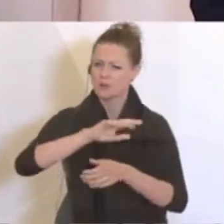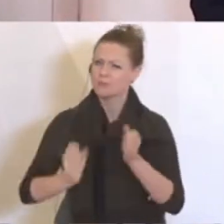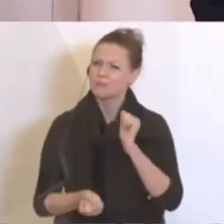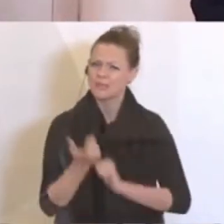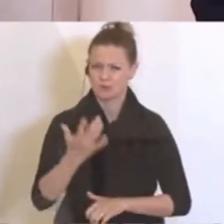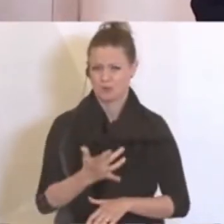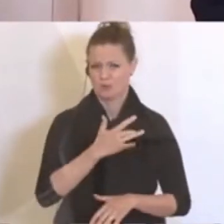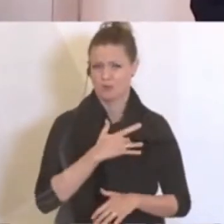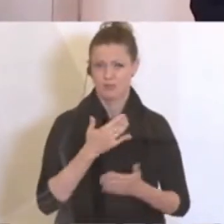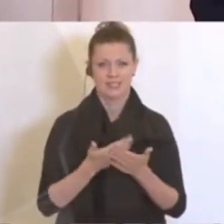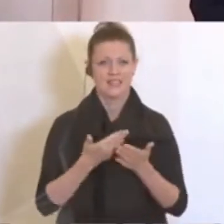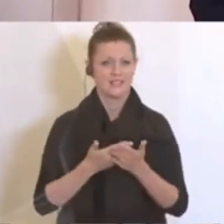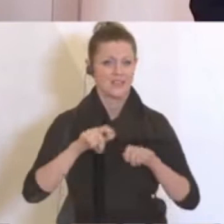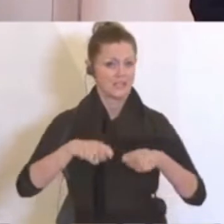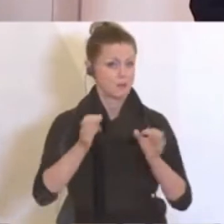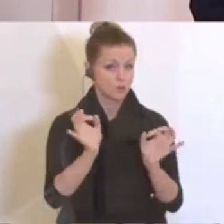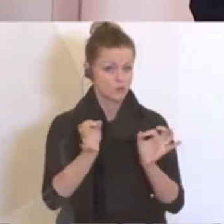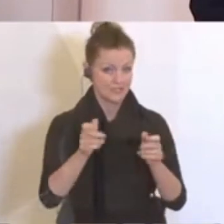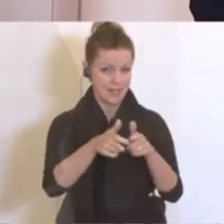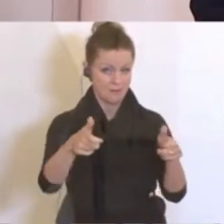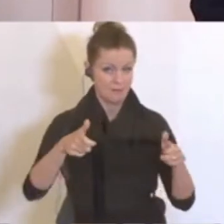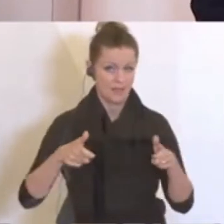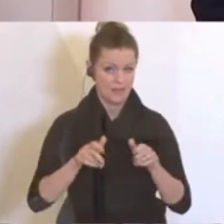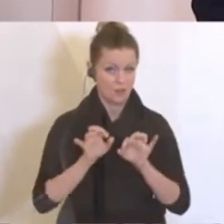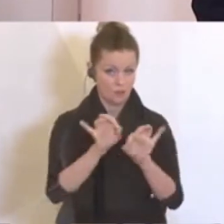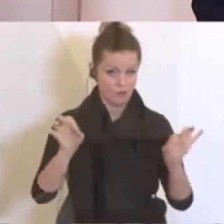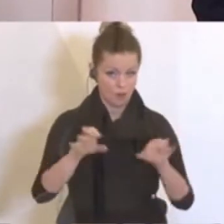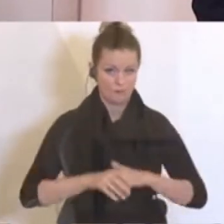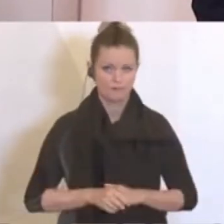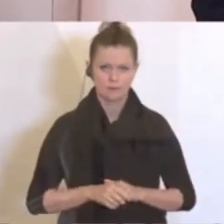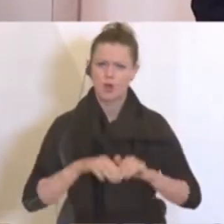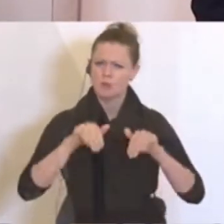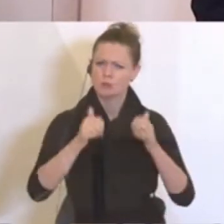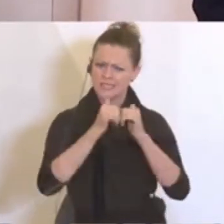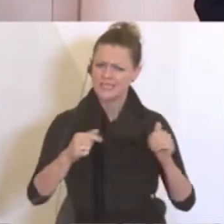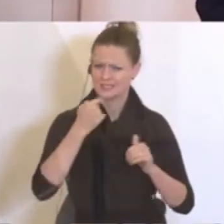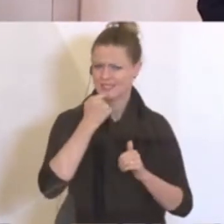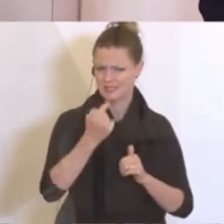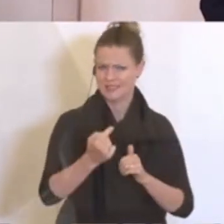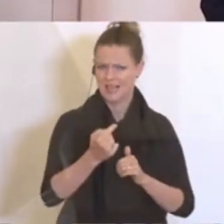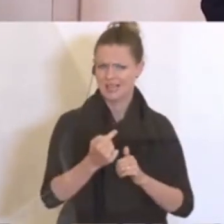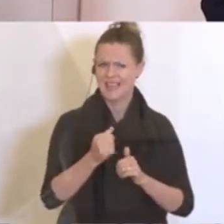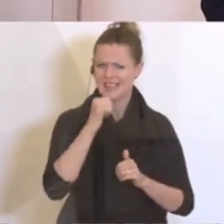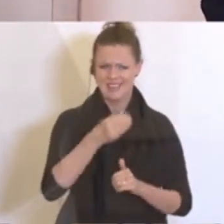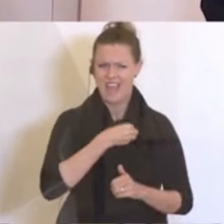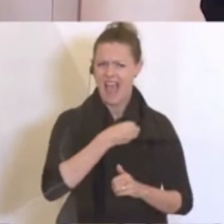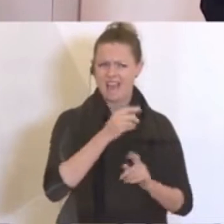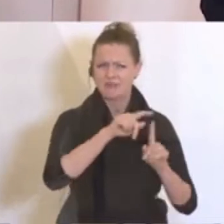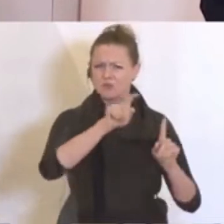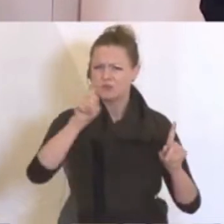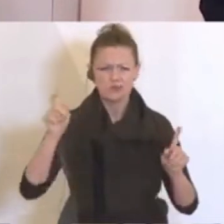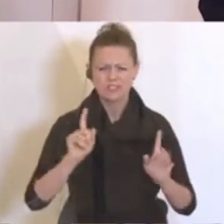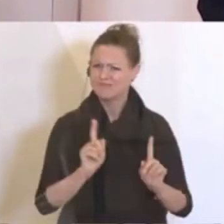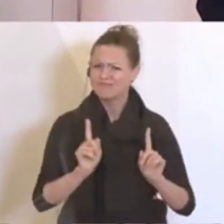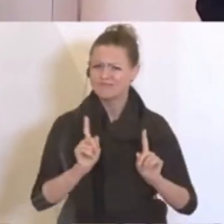sind und deshalb gibt es auch spezielle Pakete. Ich sage das deshalb, damit es zu keinen Eifersüchteleien kommt.